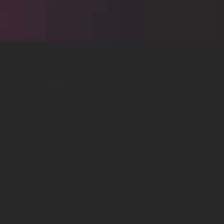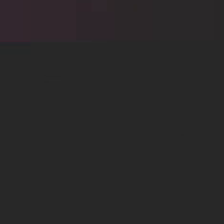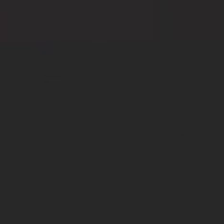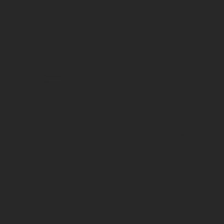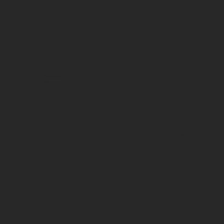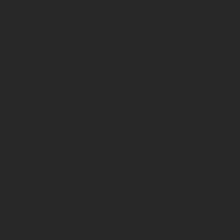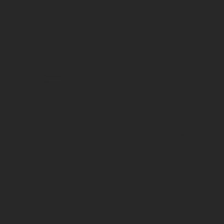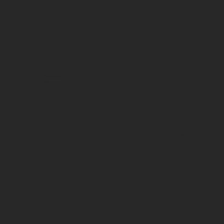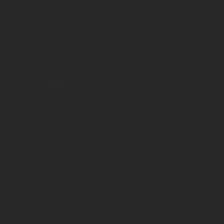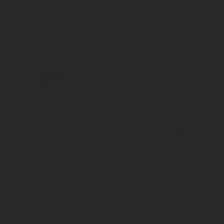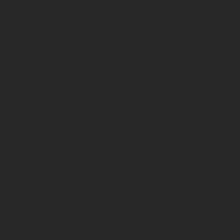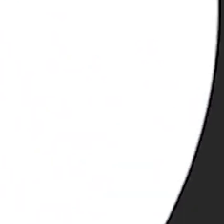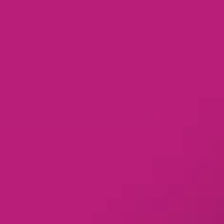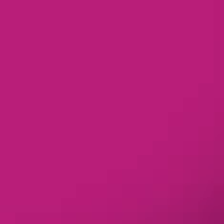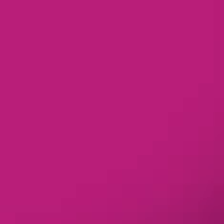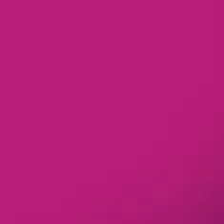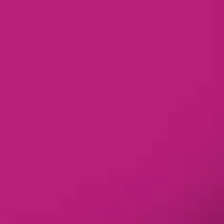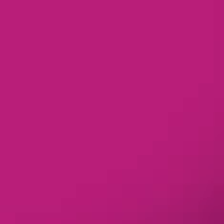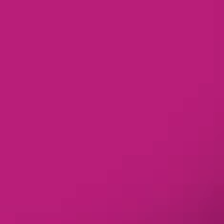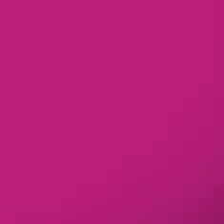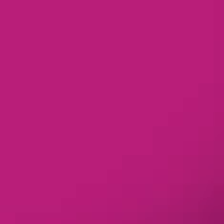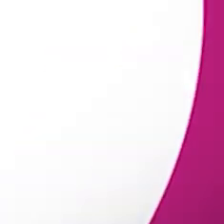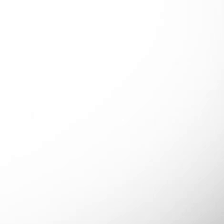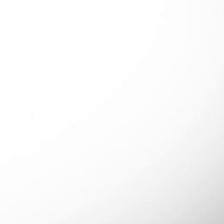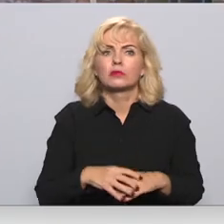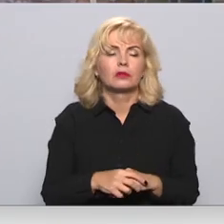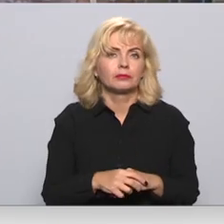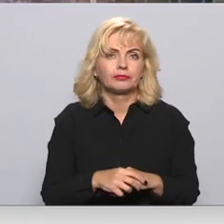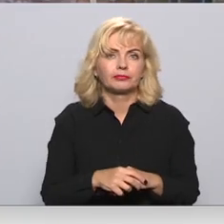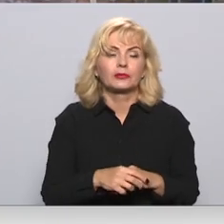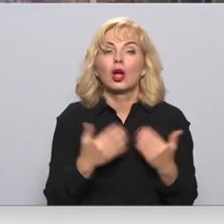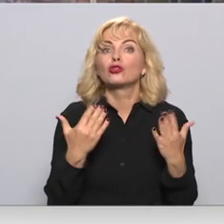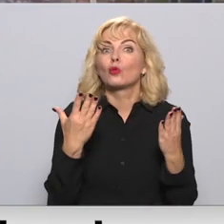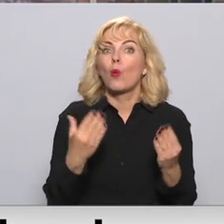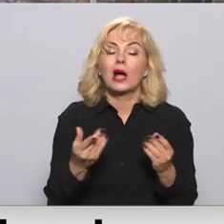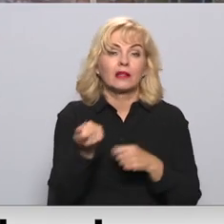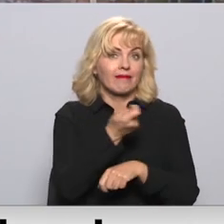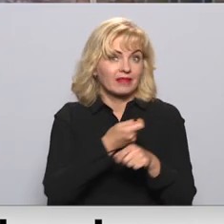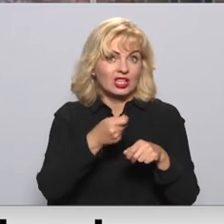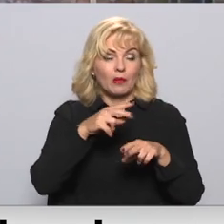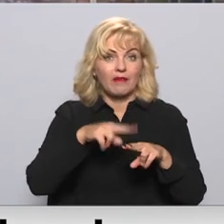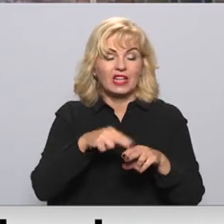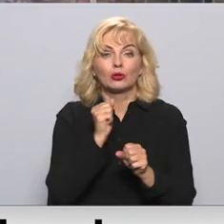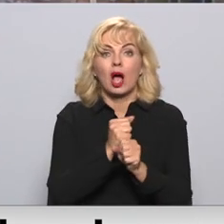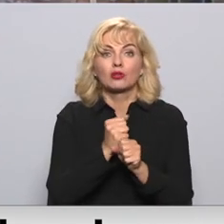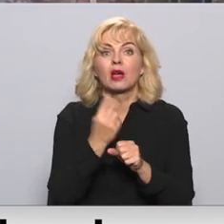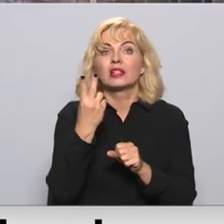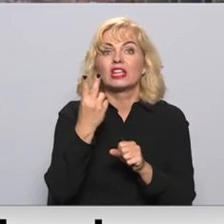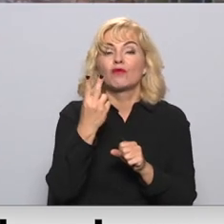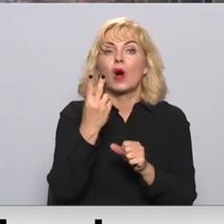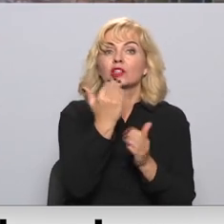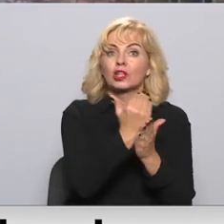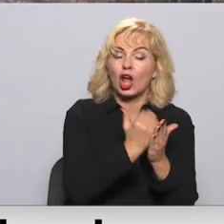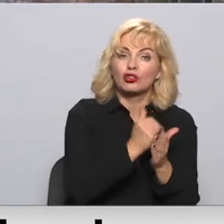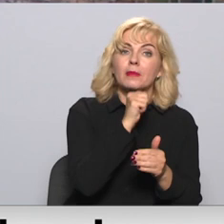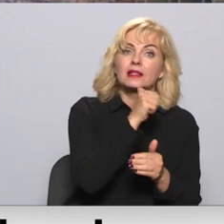Re! Viss ēters ir te! No šodienas cirzniecības vietām jāstrādā divos režīmos –